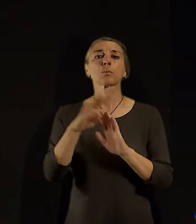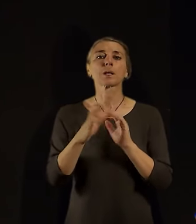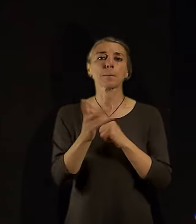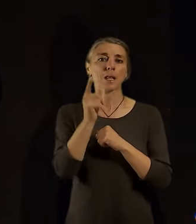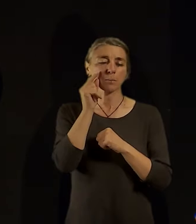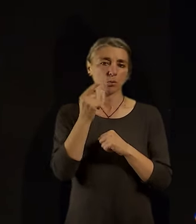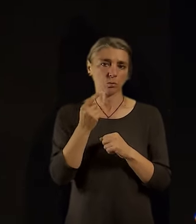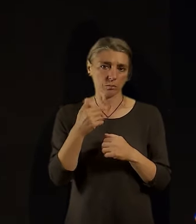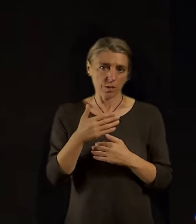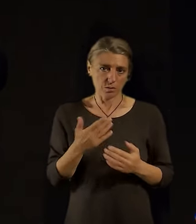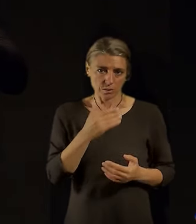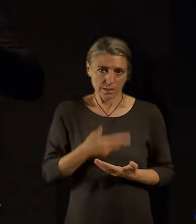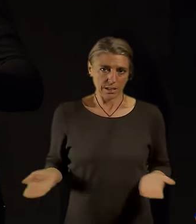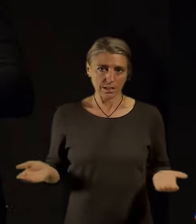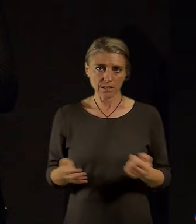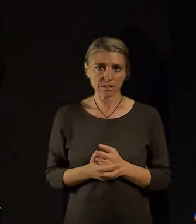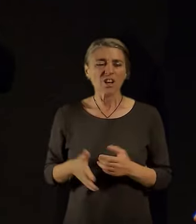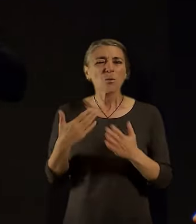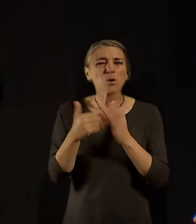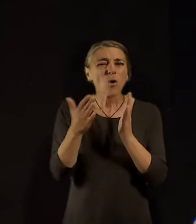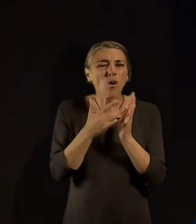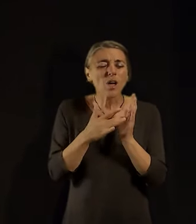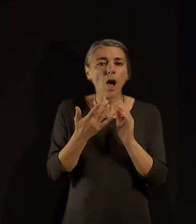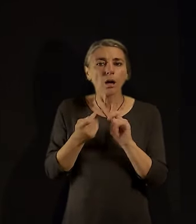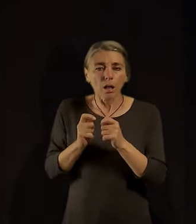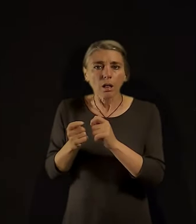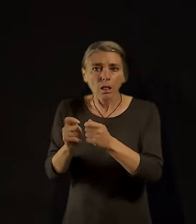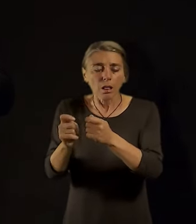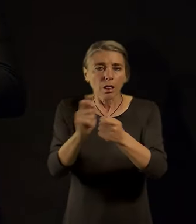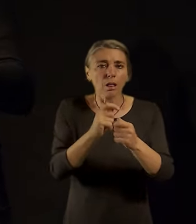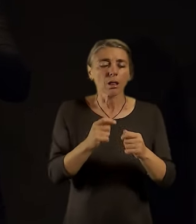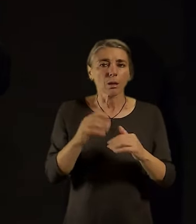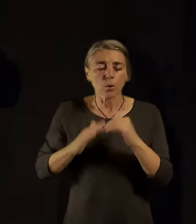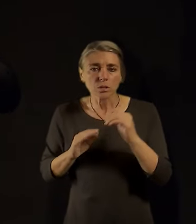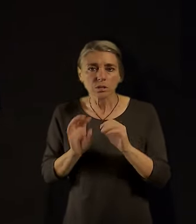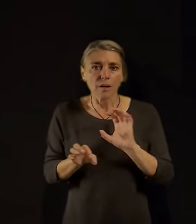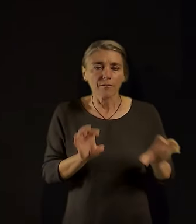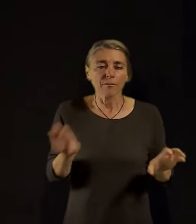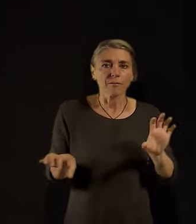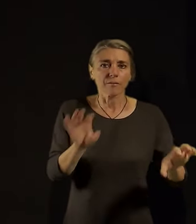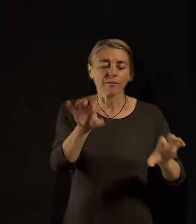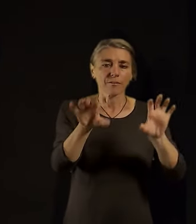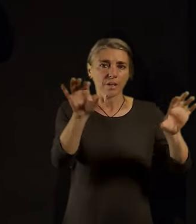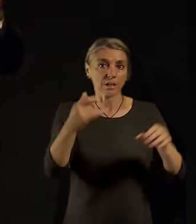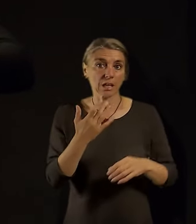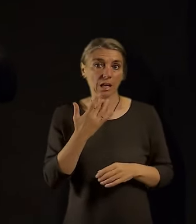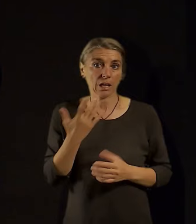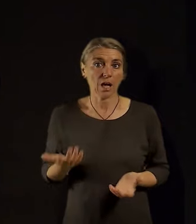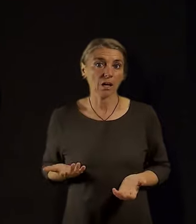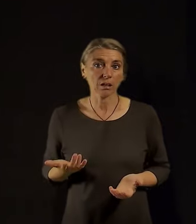může město přizpůsobovat po těch kouskách? Jak reagovat na tu rovnoměrný deficit v několika jednotkách žáků,